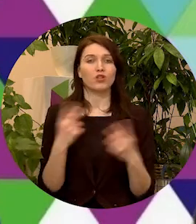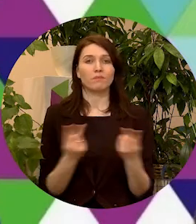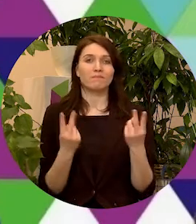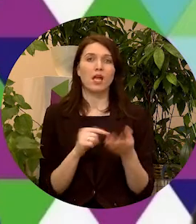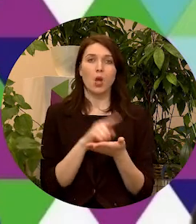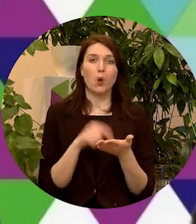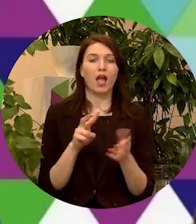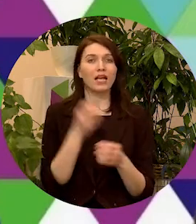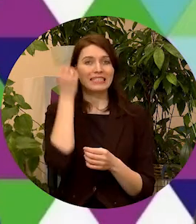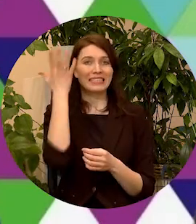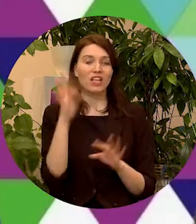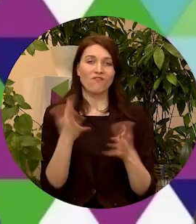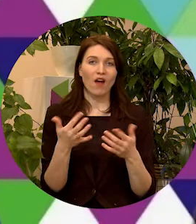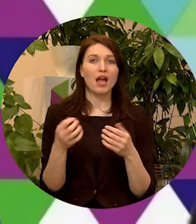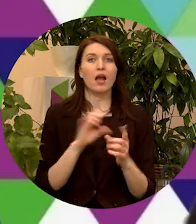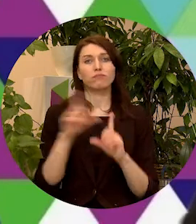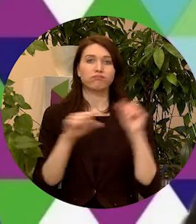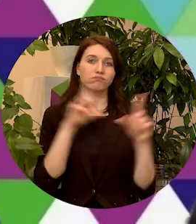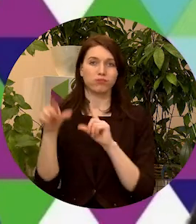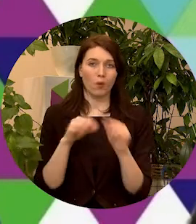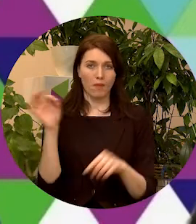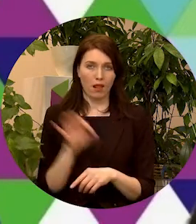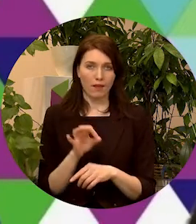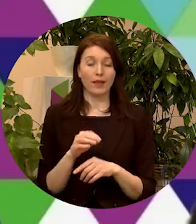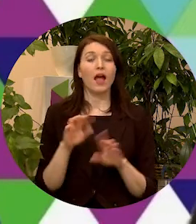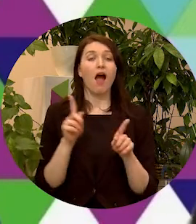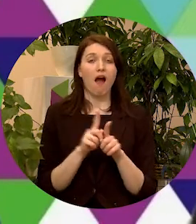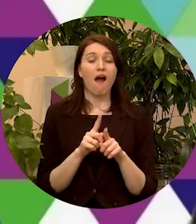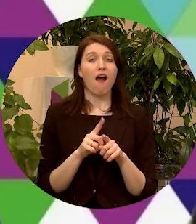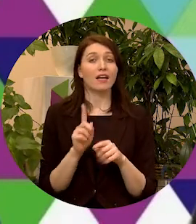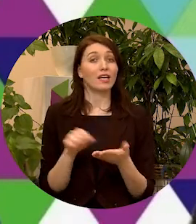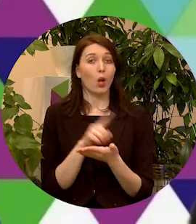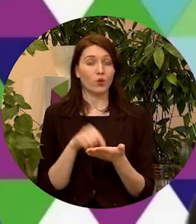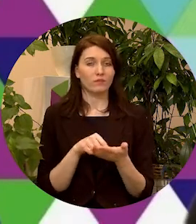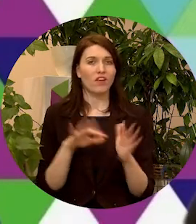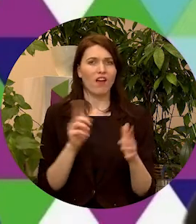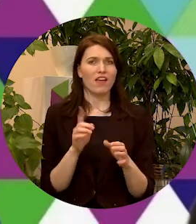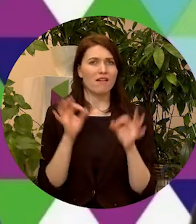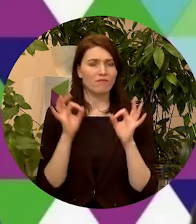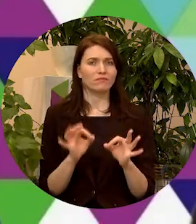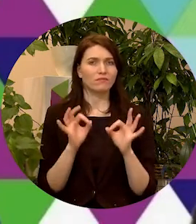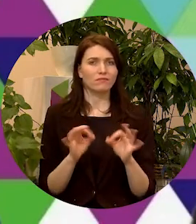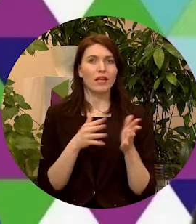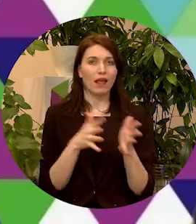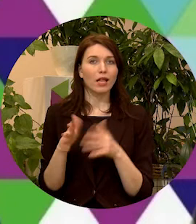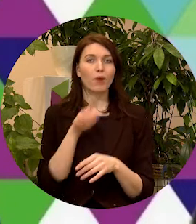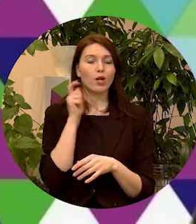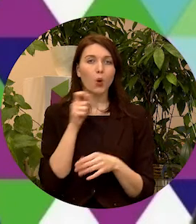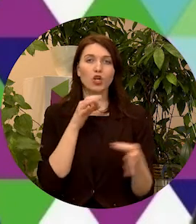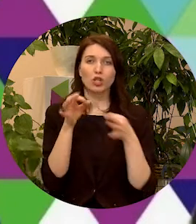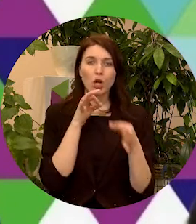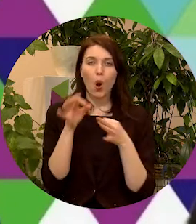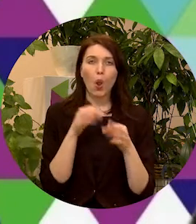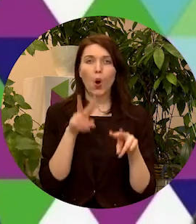jautājumiem, ir izglītība vai mobilitāte. Un te, protams, ir arī vietā jautājums, vai ir kāda reāla ietekma no šādām jauniešu dialogu